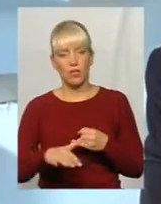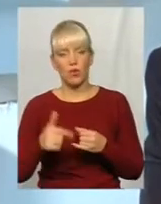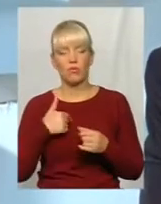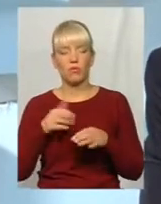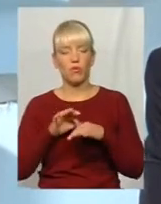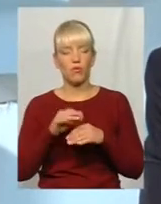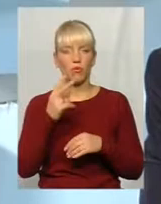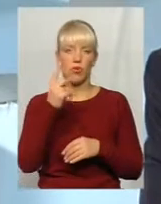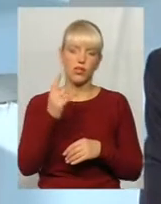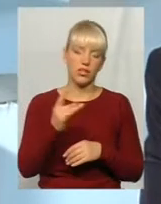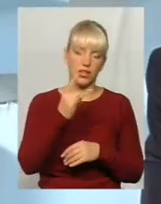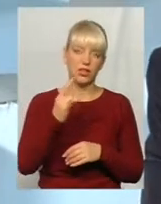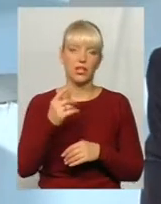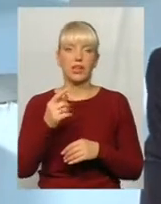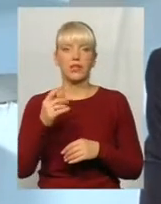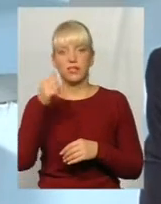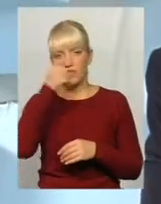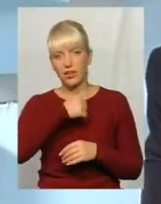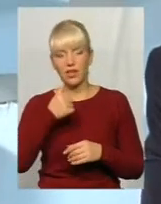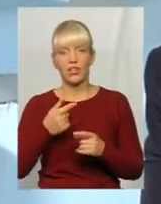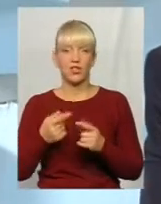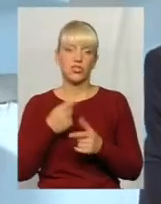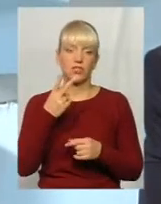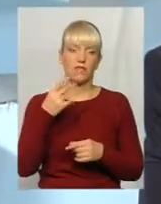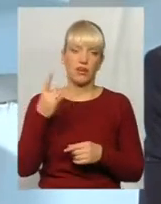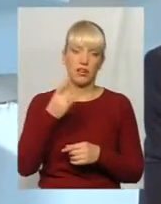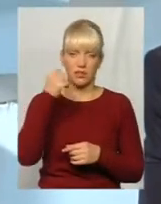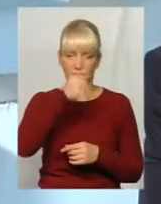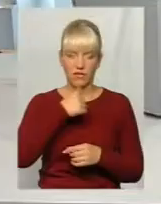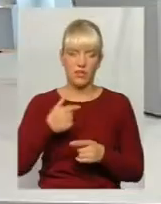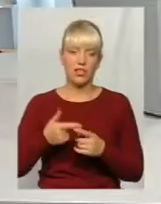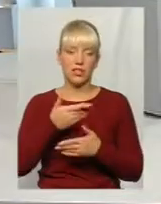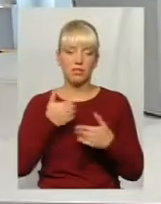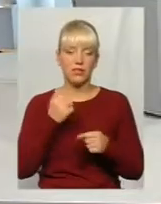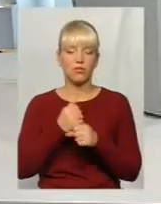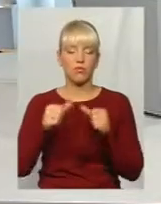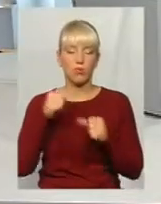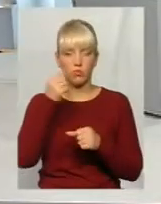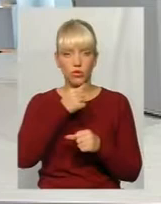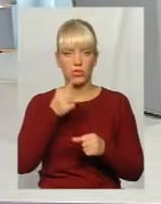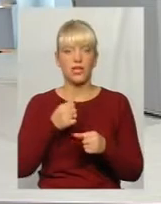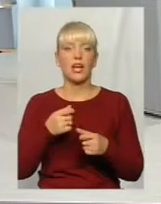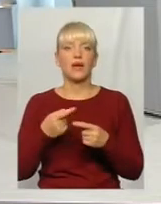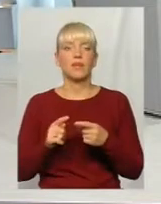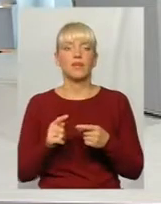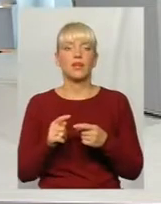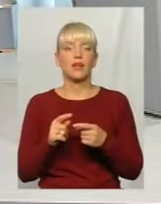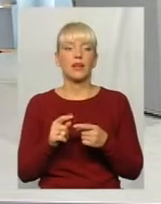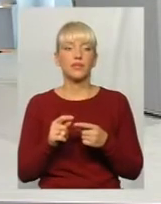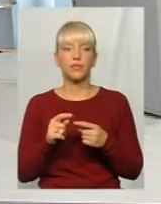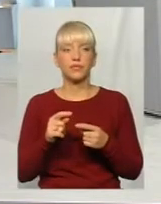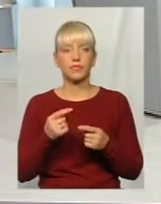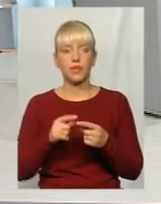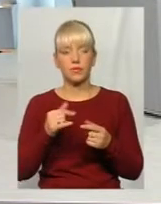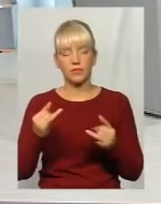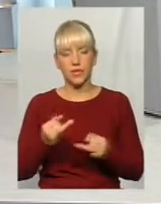року, наприклад, коли вже ми зробили велику інформаційну компанію, власне, ми побачили, що ціни набагато зросли. Тут, я думаю, що будуть брати